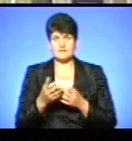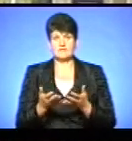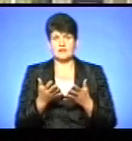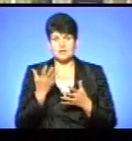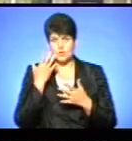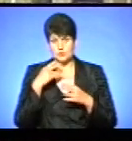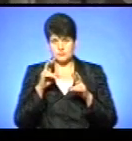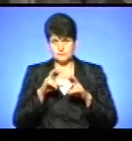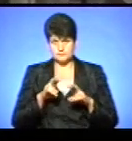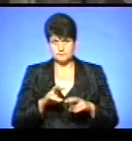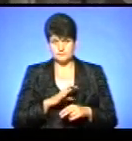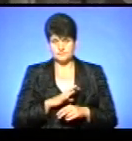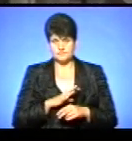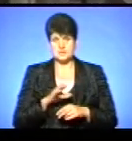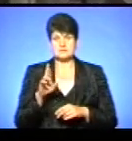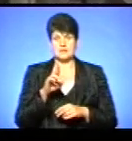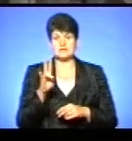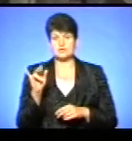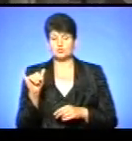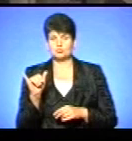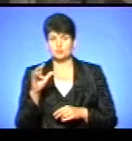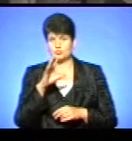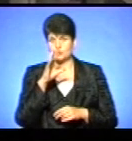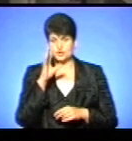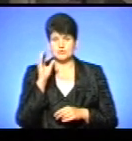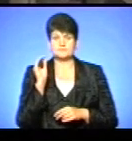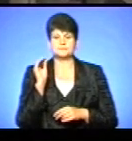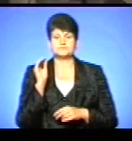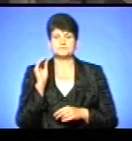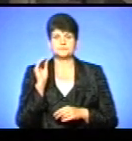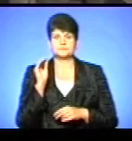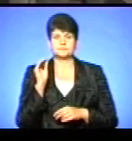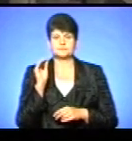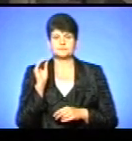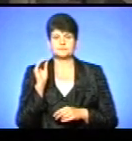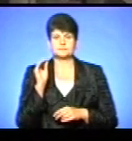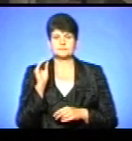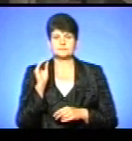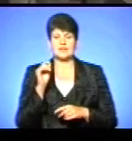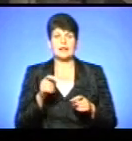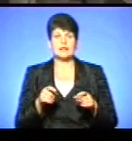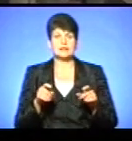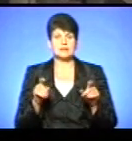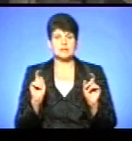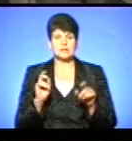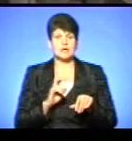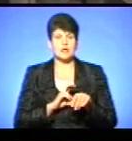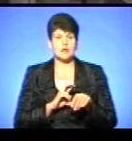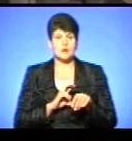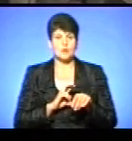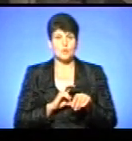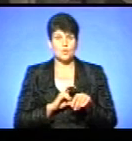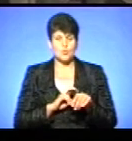час обстеження. З п'ятницю на суботу вночі гінекологи запідозрили